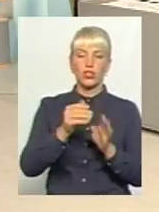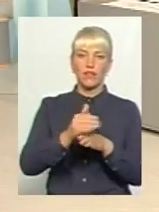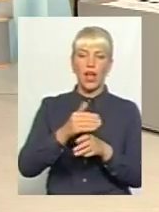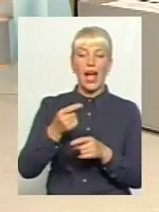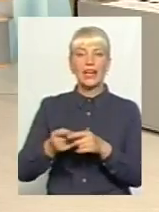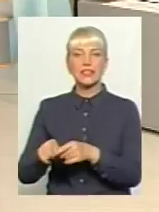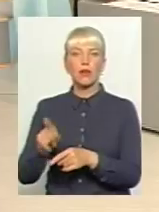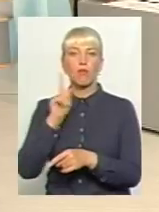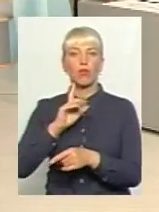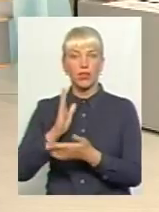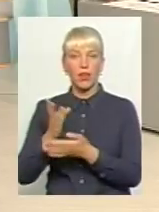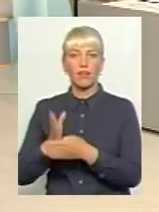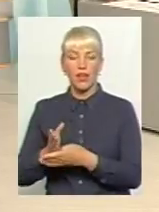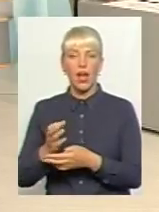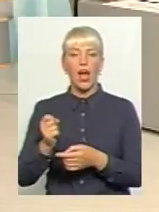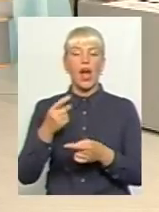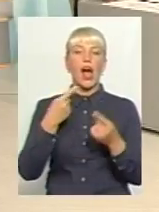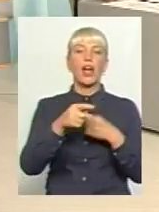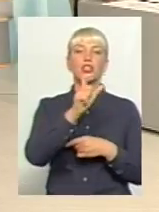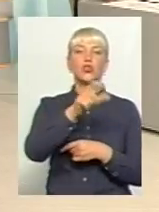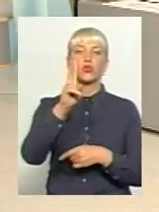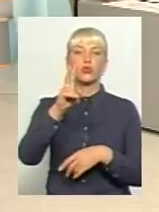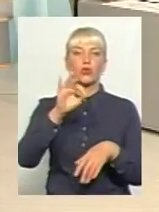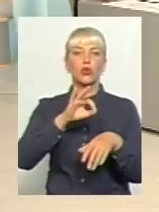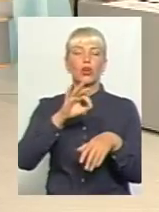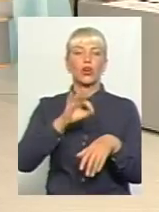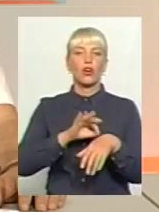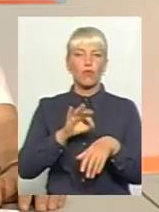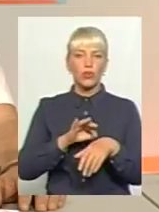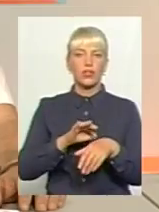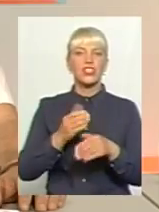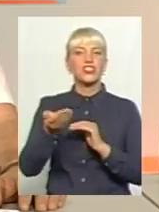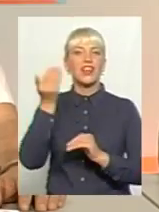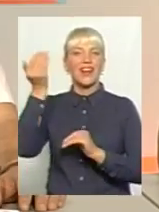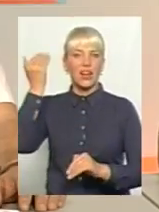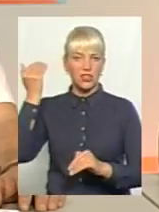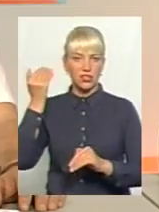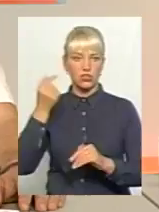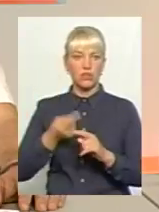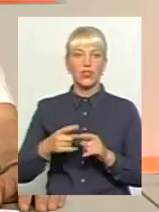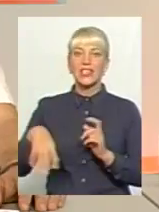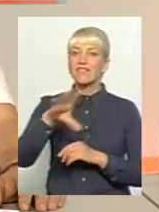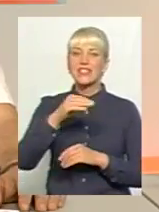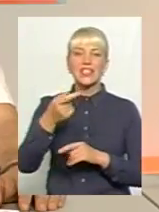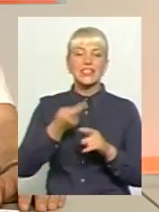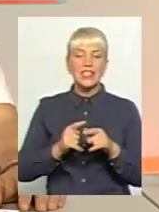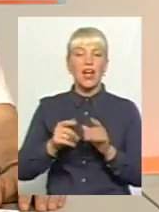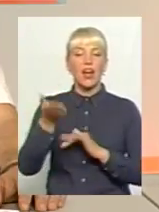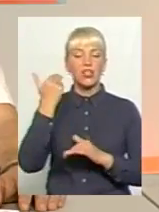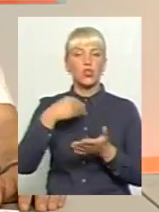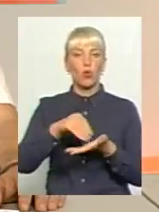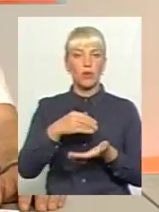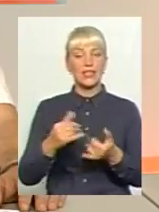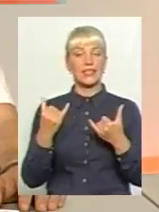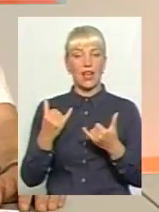і решта, які пацієнти ще довші за мене, ну, там, хому пощастили, досі живі, то вони це все купляли самі. Зараз нам, от,